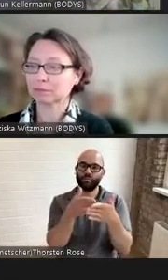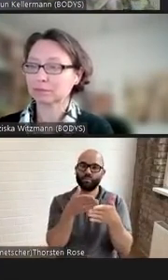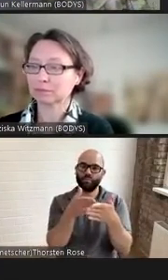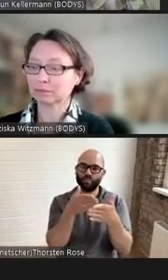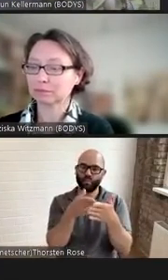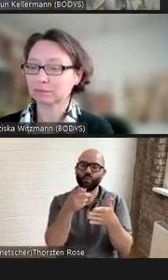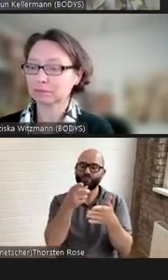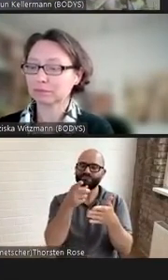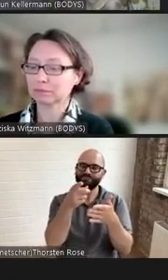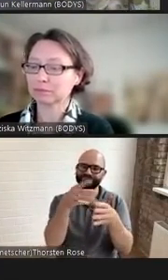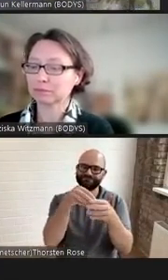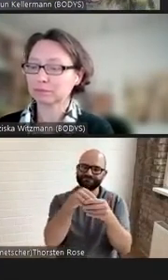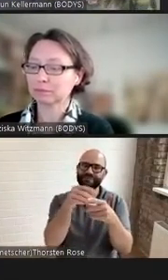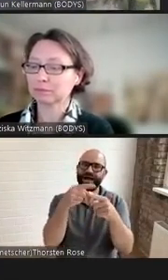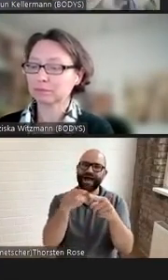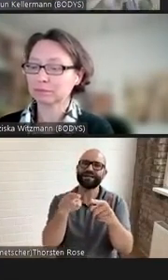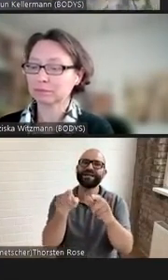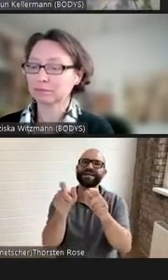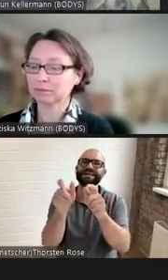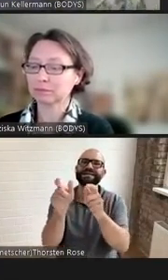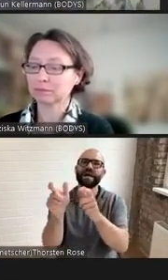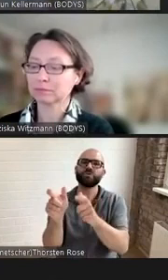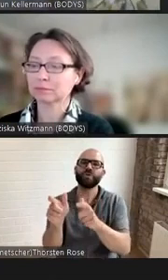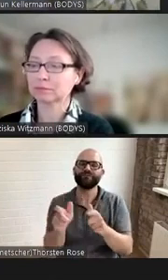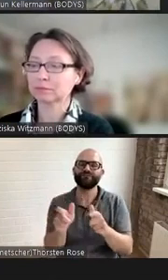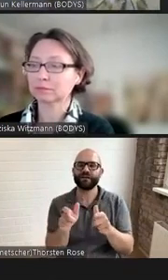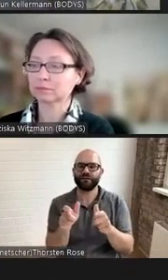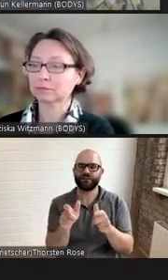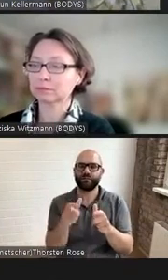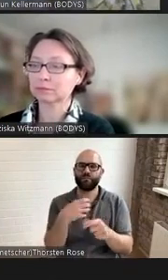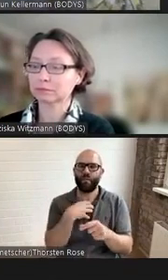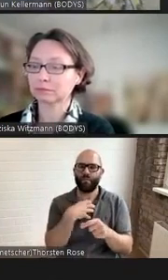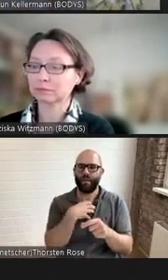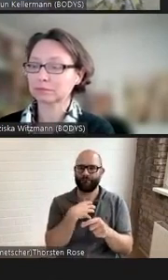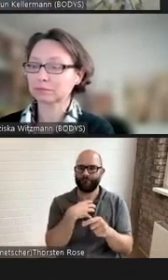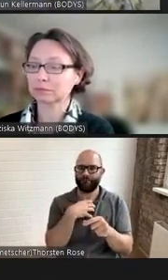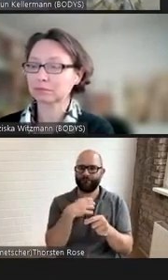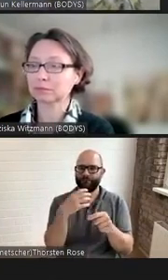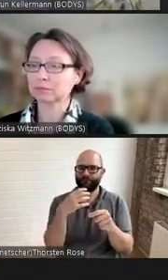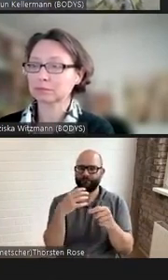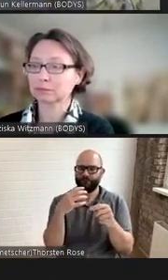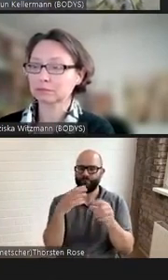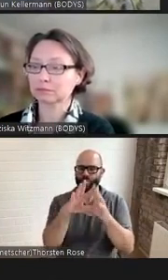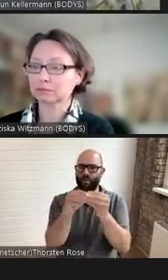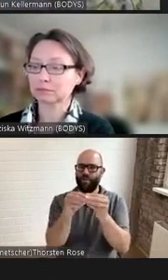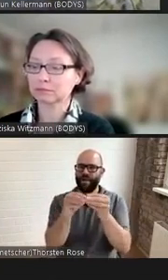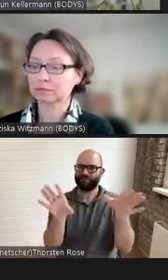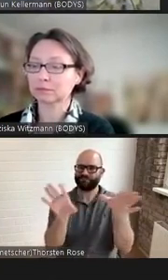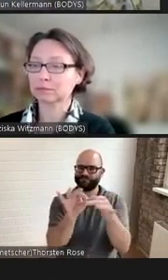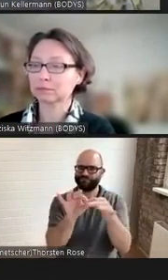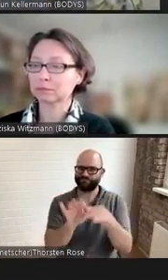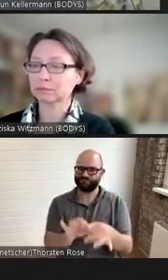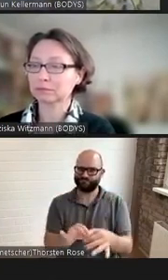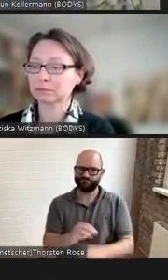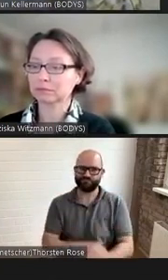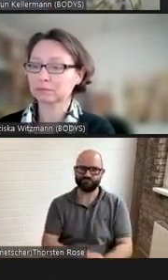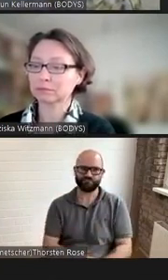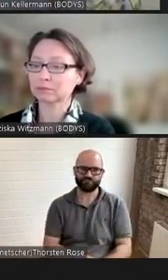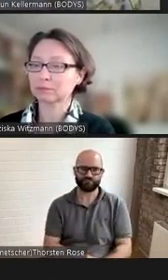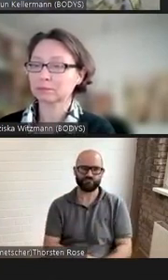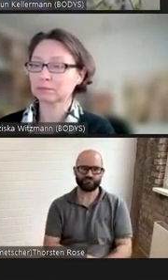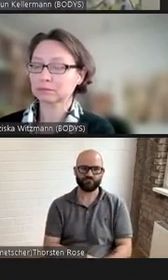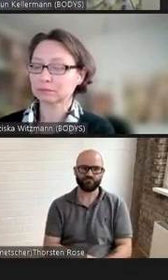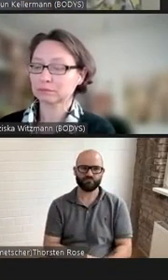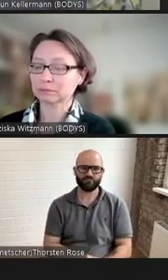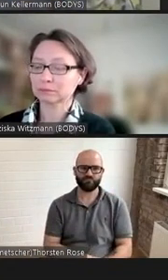gesellschaftliche Problemkomplexe Das ist schon meine ganze